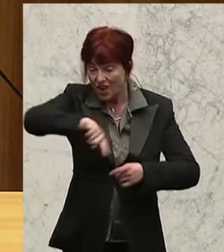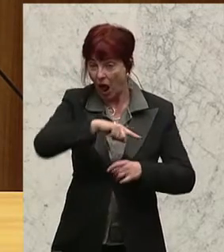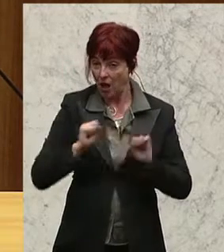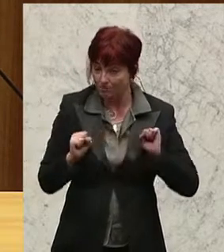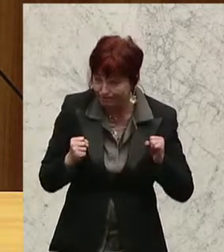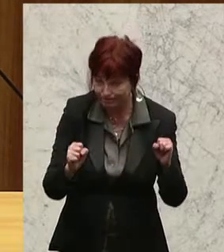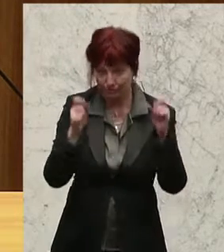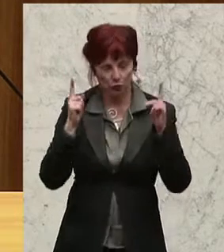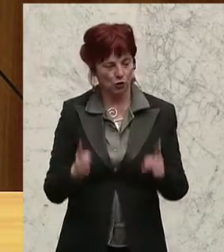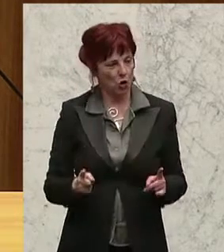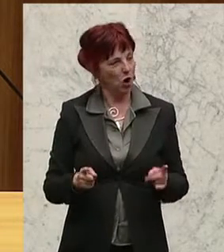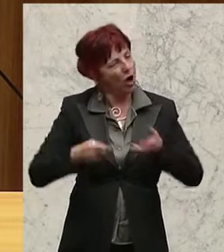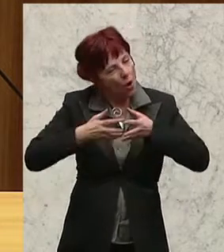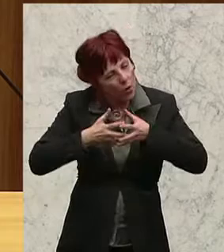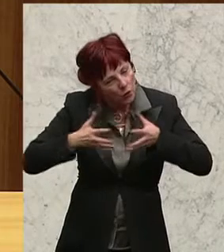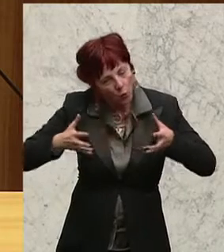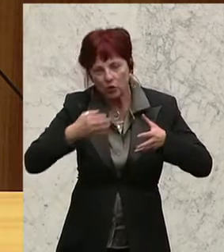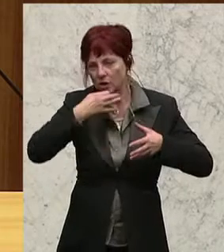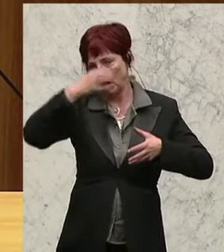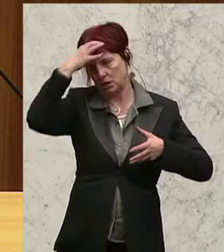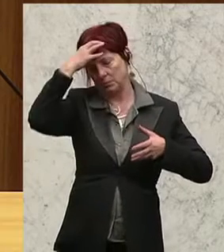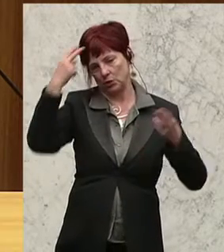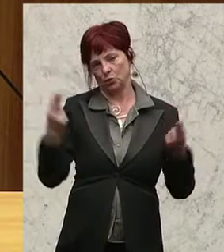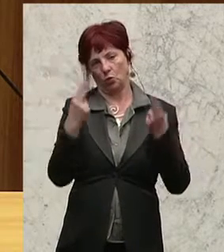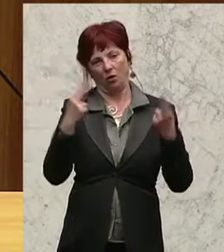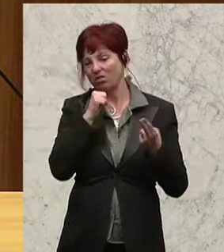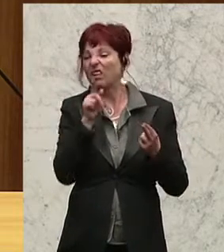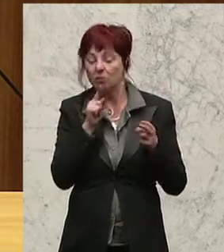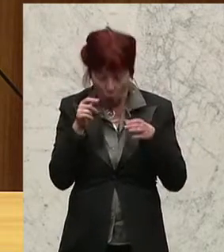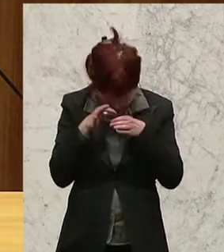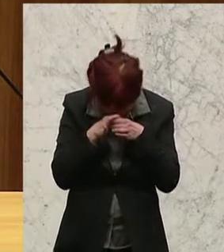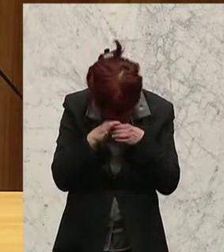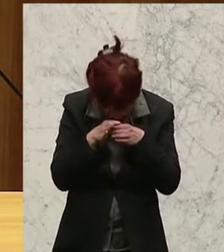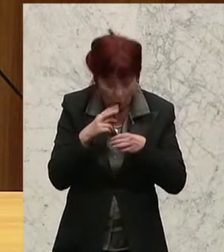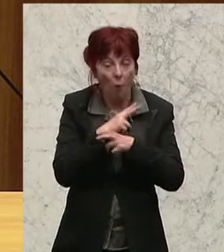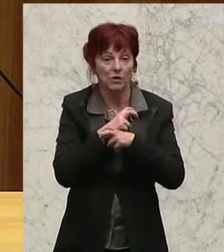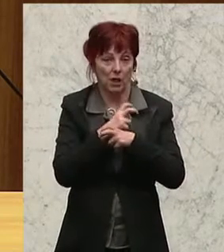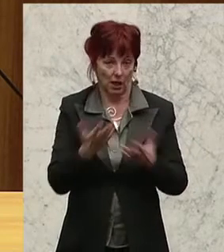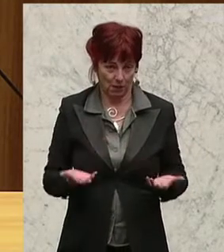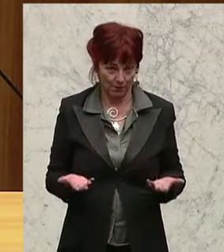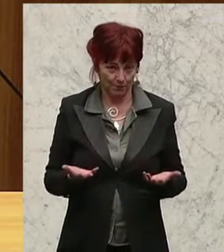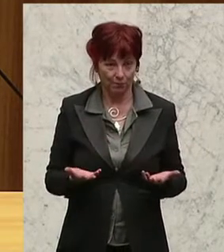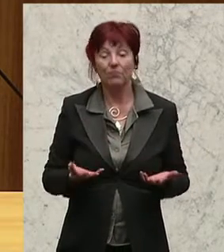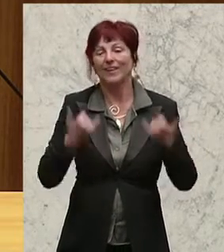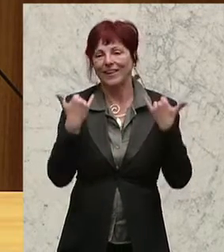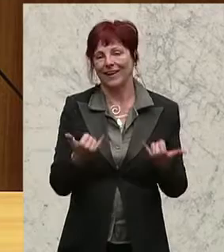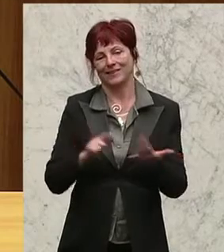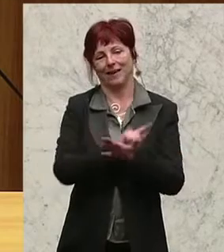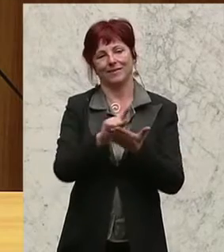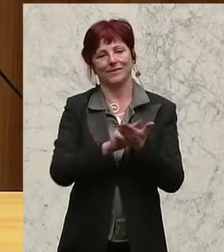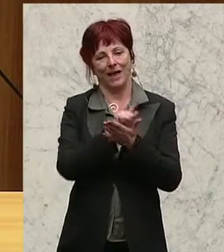und ein größeres Bild bzw. langfristige Lösungen suchen und die uns alle weiterbringen könnten. Gerade in Zeiten wie diesen